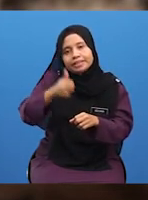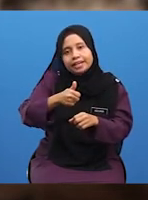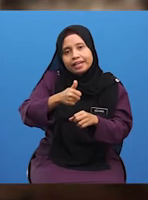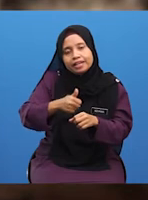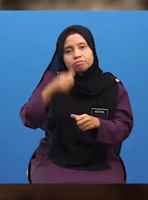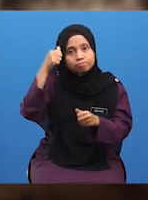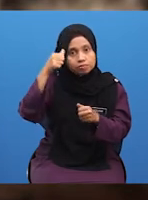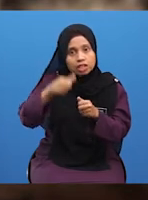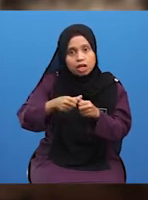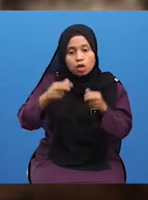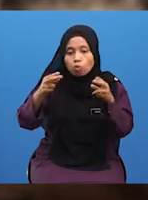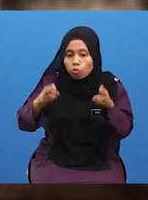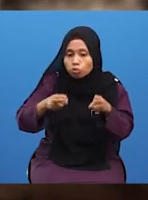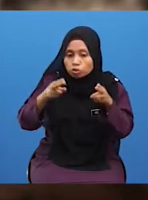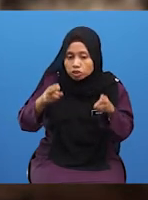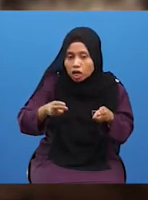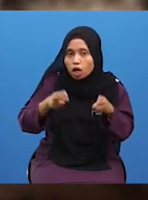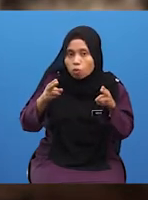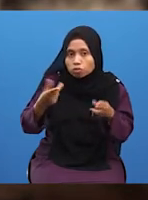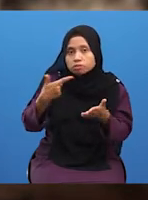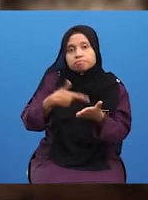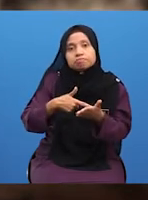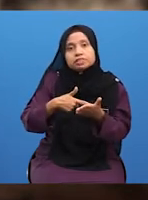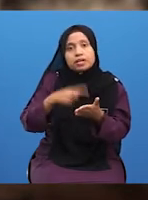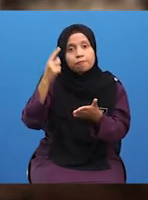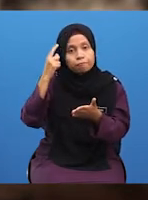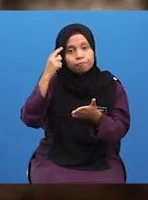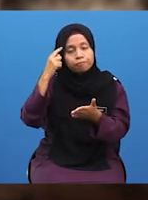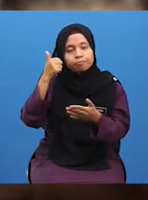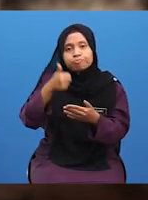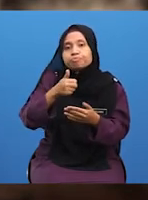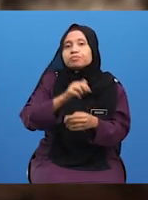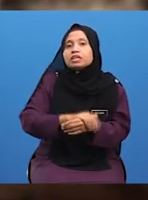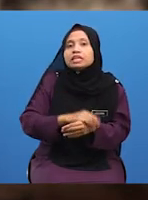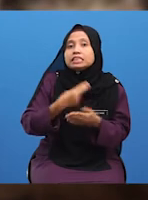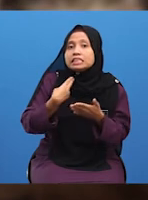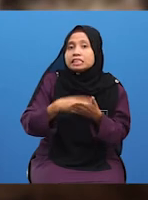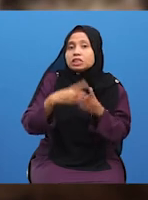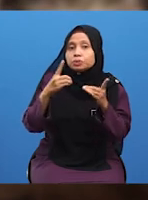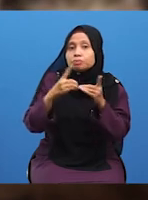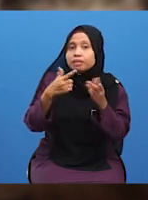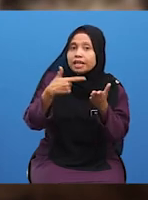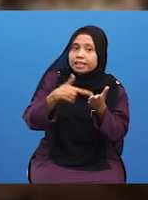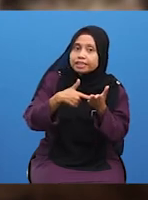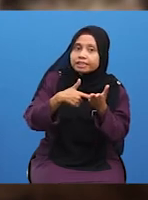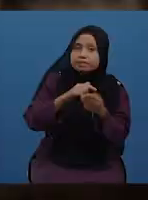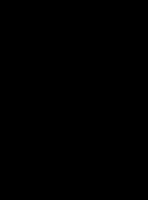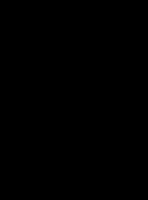Ingat, usaha tangga kejayaan. Fikir-fikirkan sehingga kita berjumpa lagi.